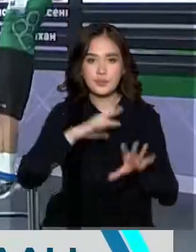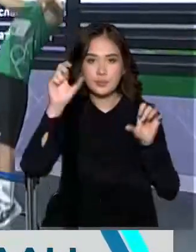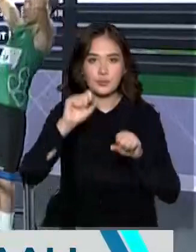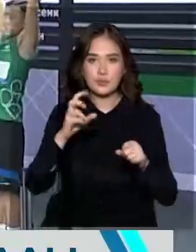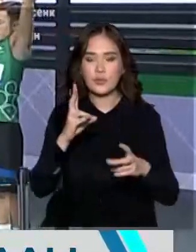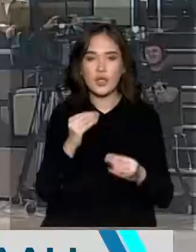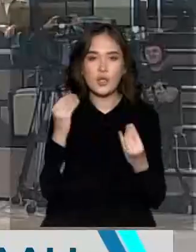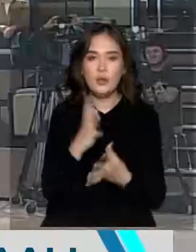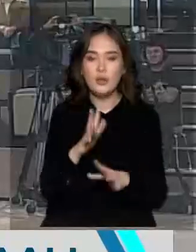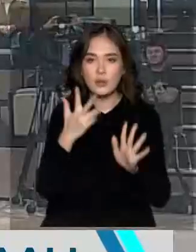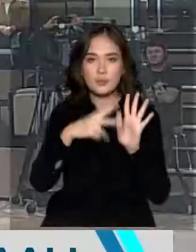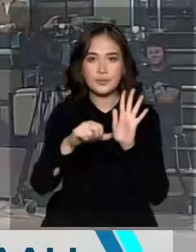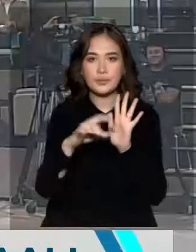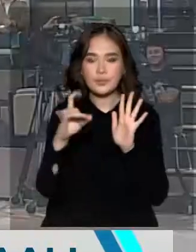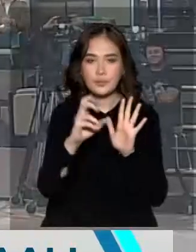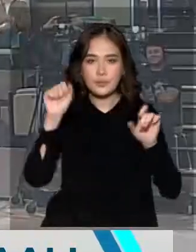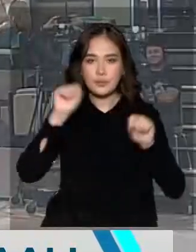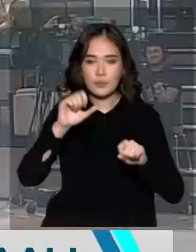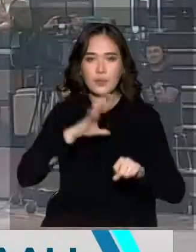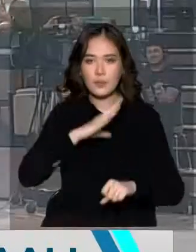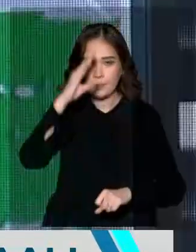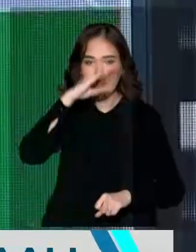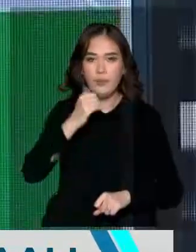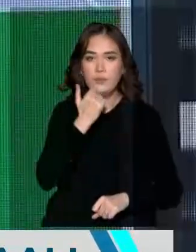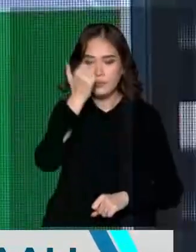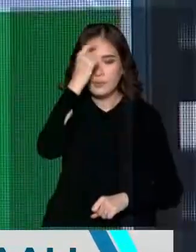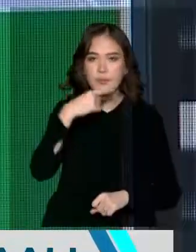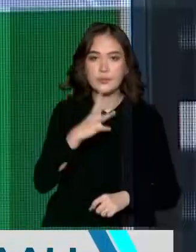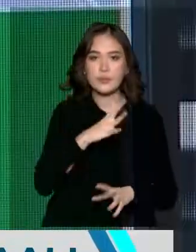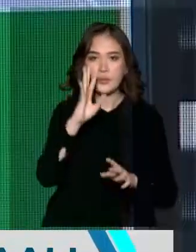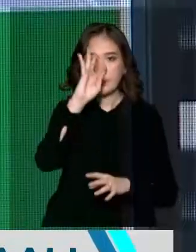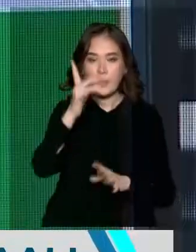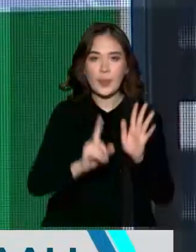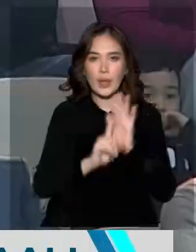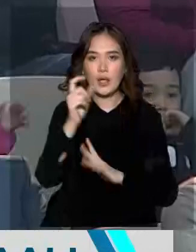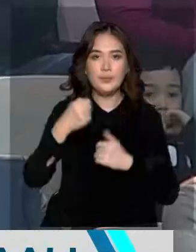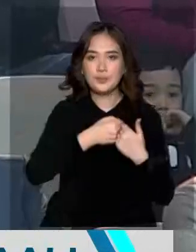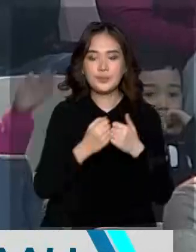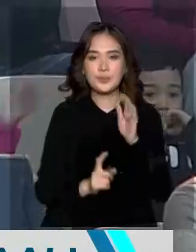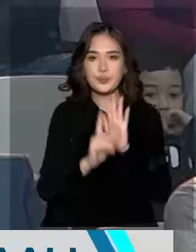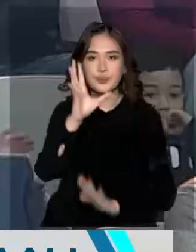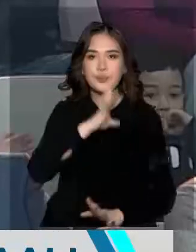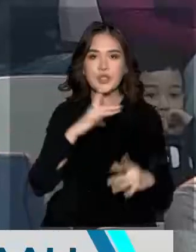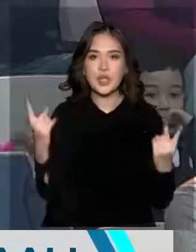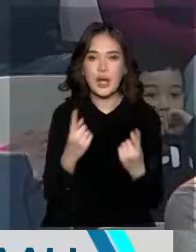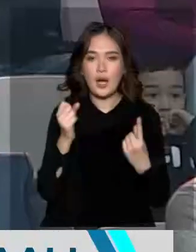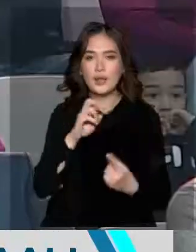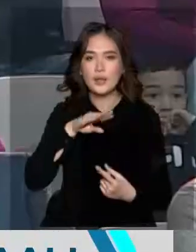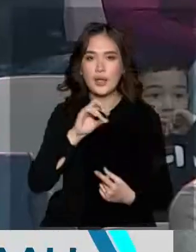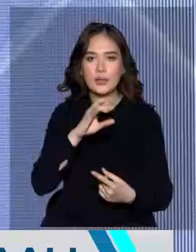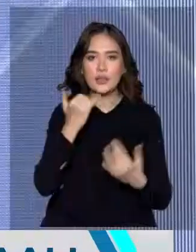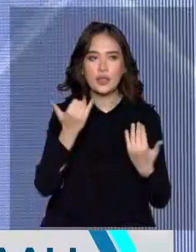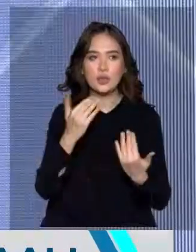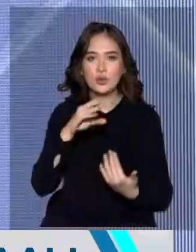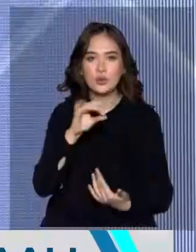есеші бермеді. 36 рет тартылды. Бұл үшін әкесіне риза. Олын түрт жасынан қолгүресіне берген. Кейін женіні атлетика қазір дзуду.